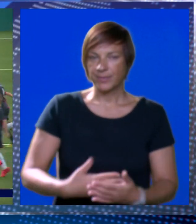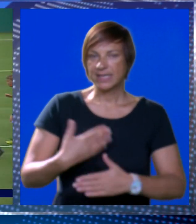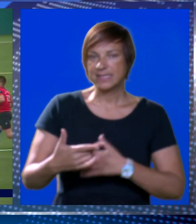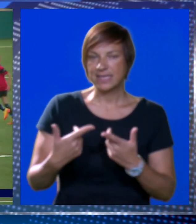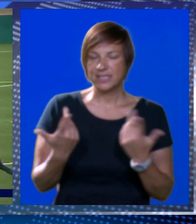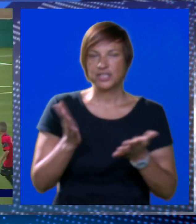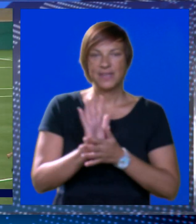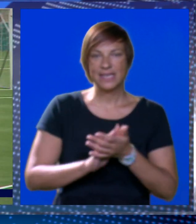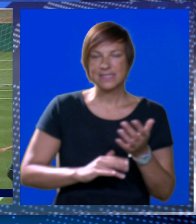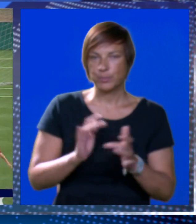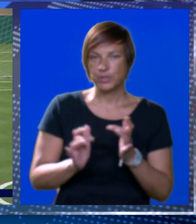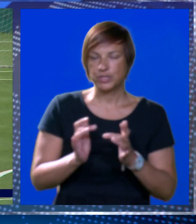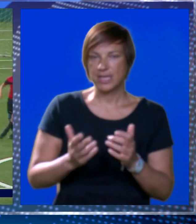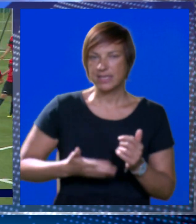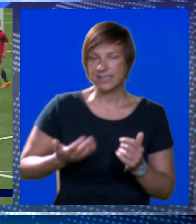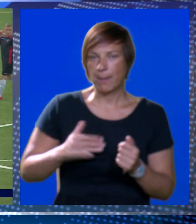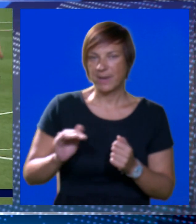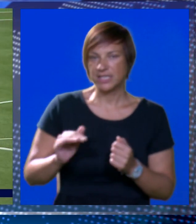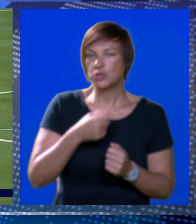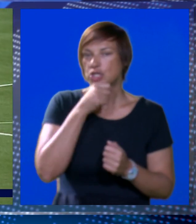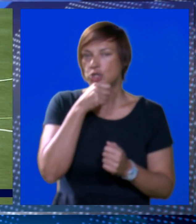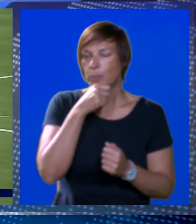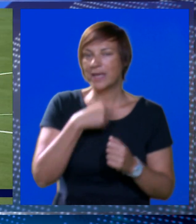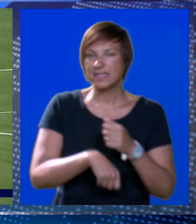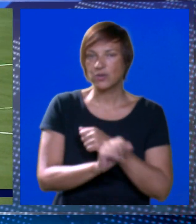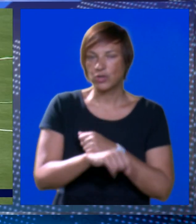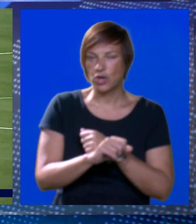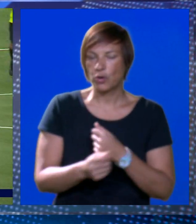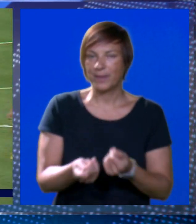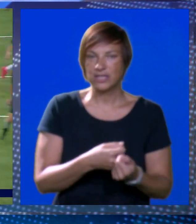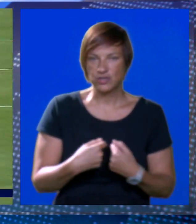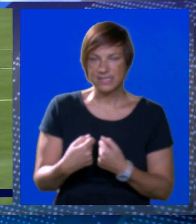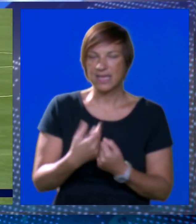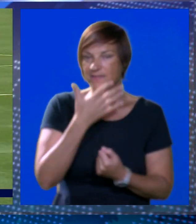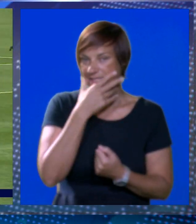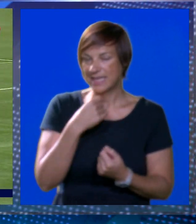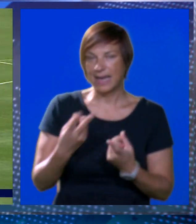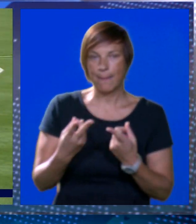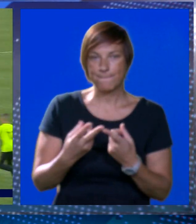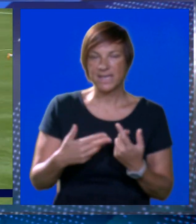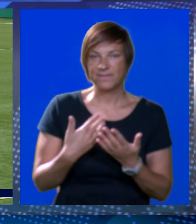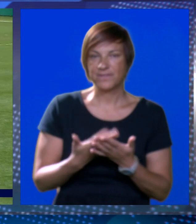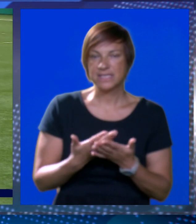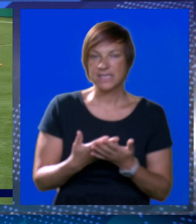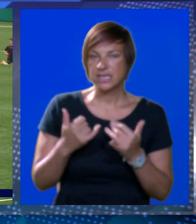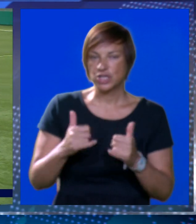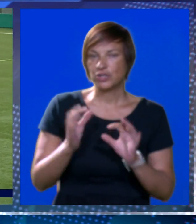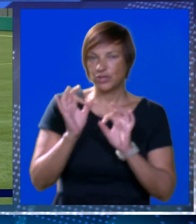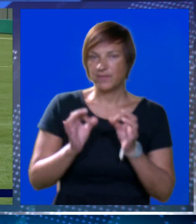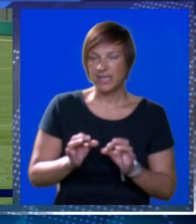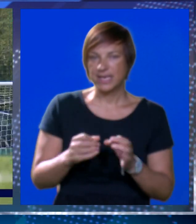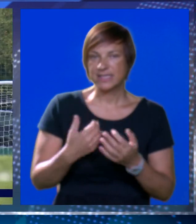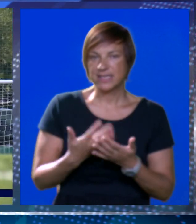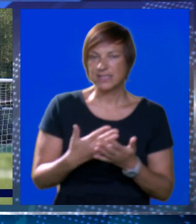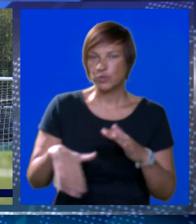Sljedeći vikend započinju natjecanja za mlađe uzraste županijskog nogometnog saveza. Lijepa je to vijest jer će od ove